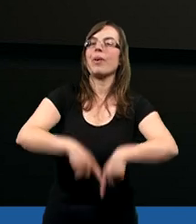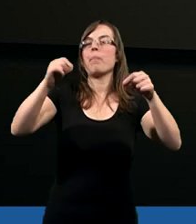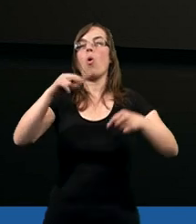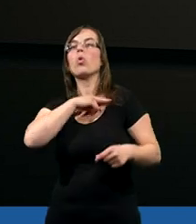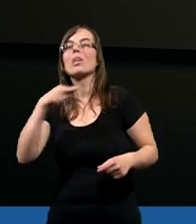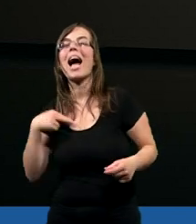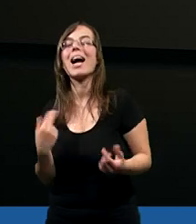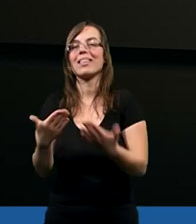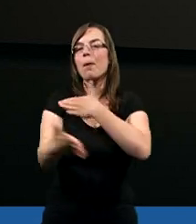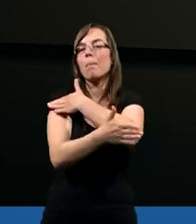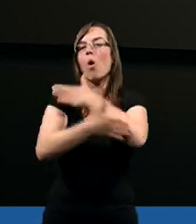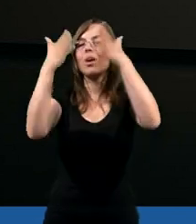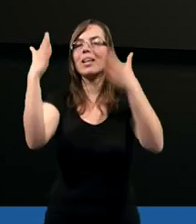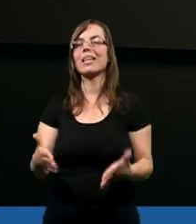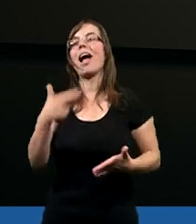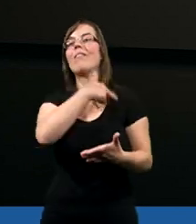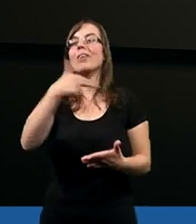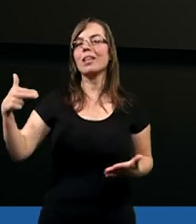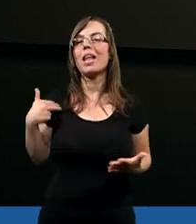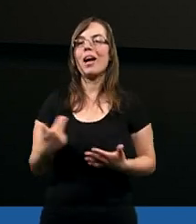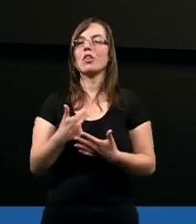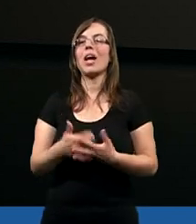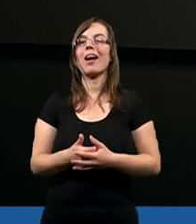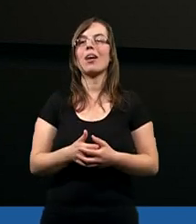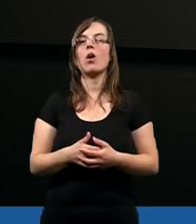wyboru, naszej postawy, naszego